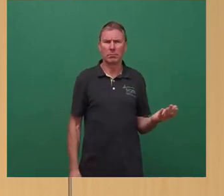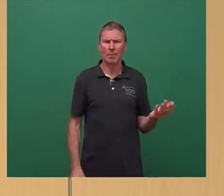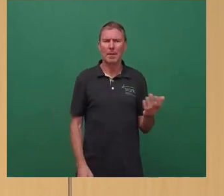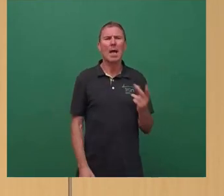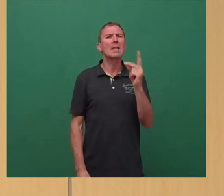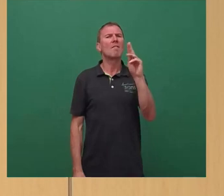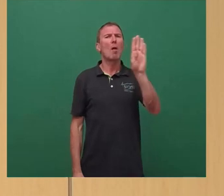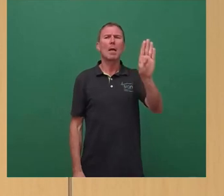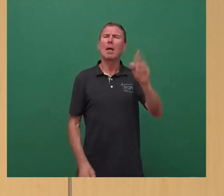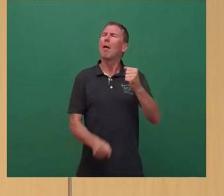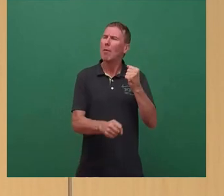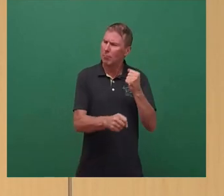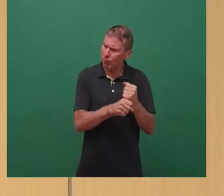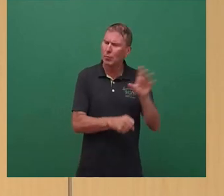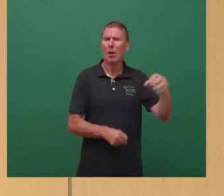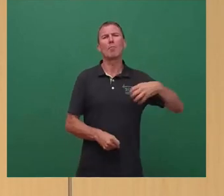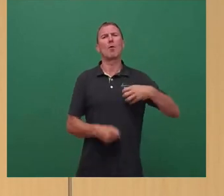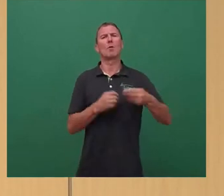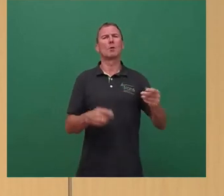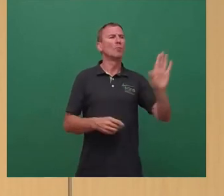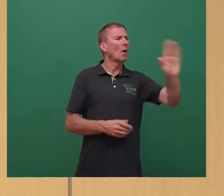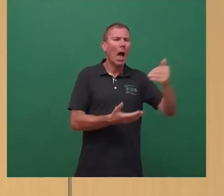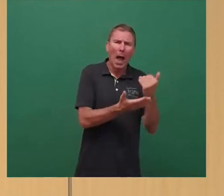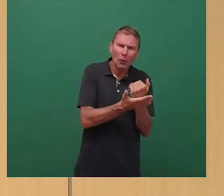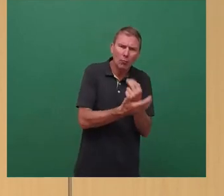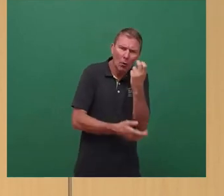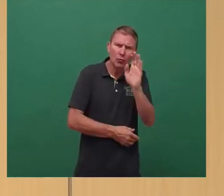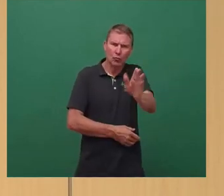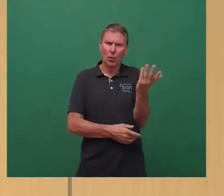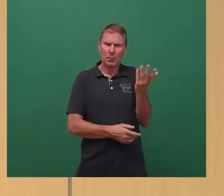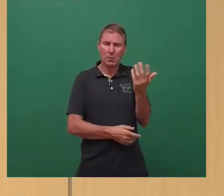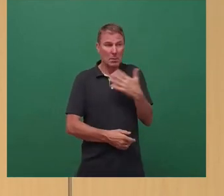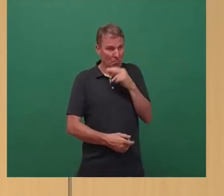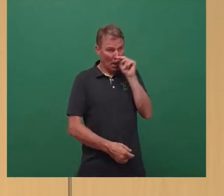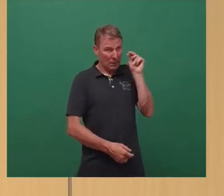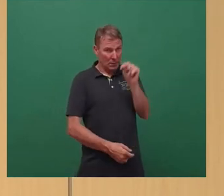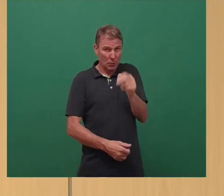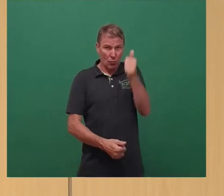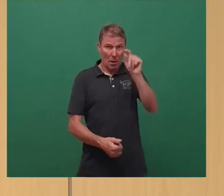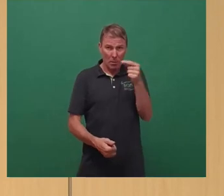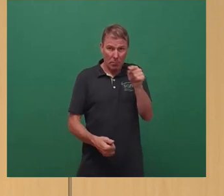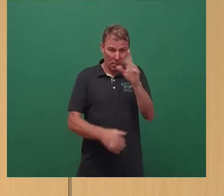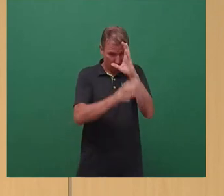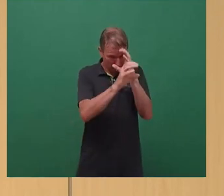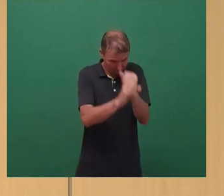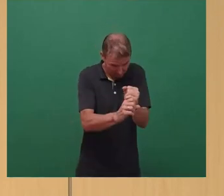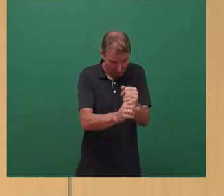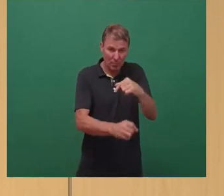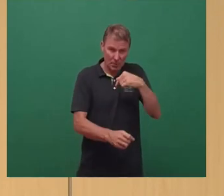Hausaufgaben machen und nach Einsparpotenzialen suchen. Und sollte sich aus meiner Sicht auch zunächst erst mal auf die Kernkompetenz, nämlich den